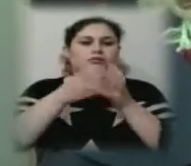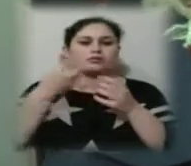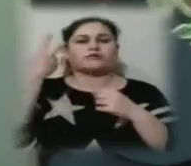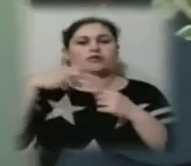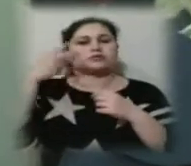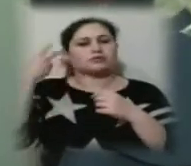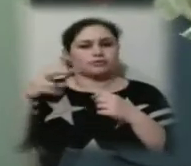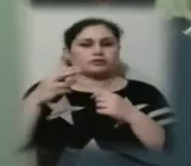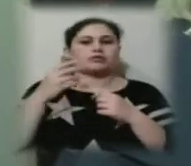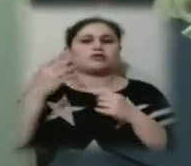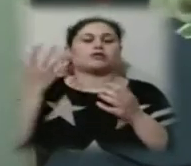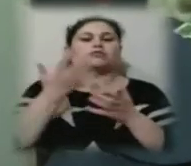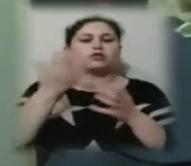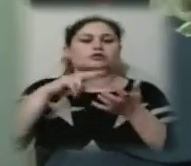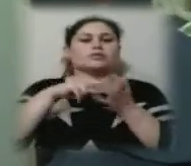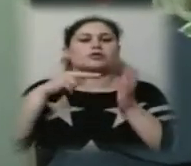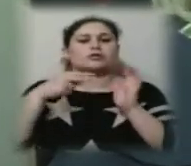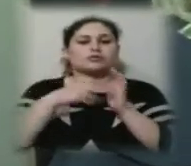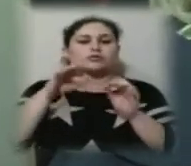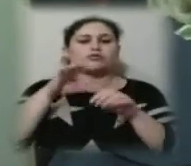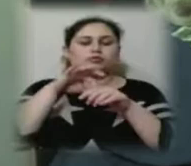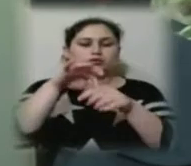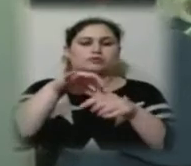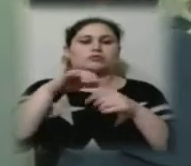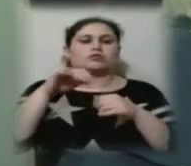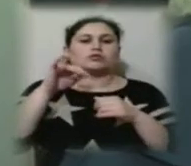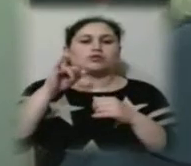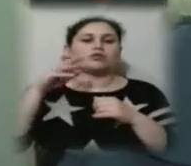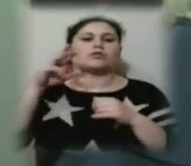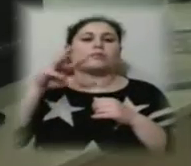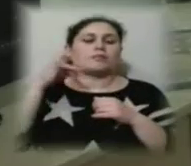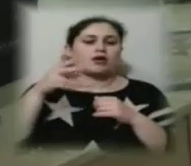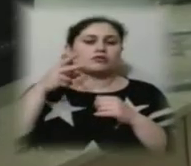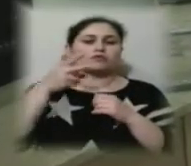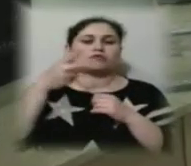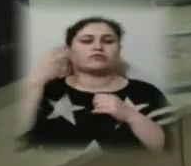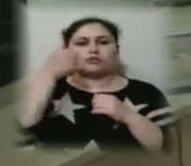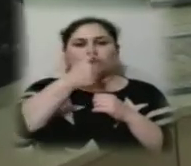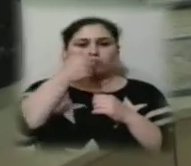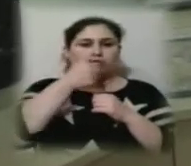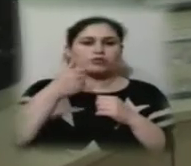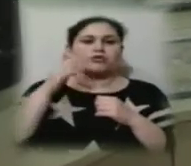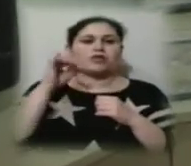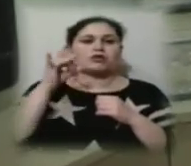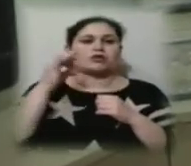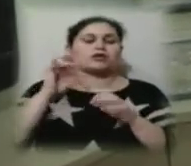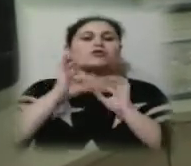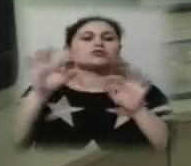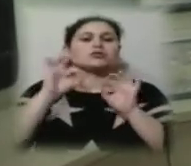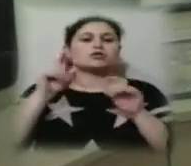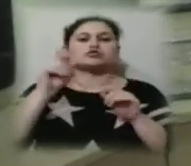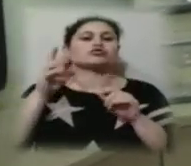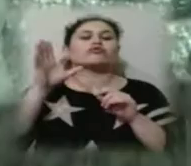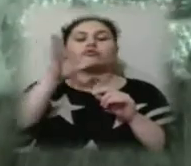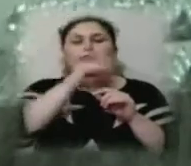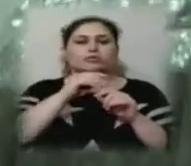який планується, проводиться у травні місяці 2020 року. Валерія розказала, що встигати скрізь їй